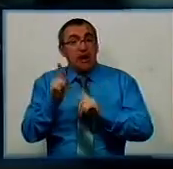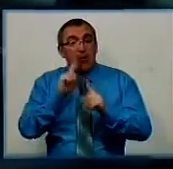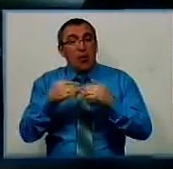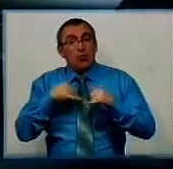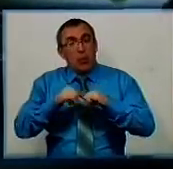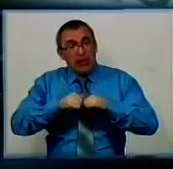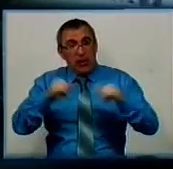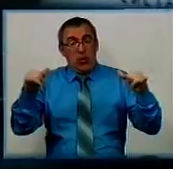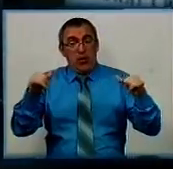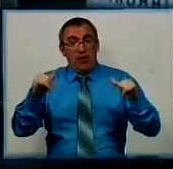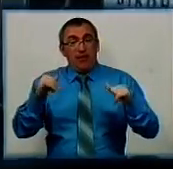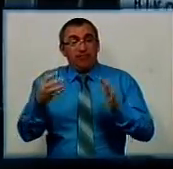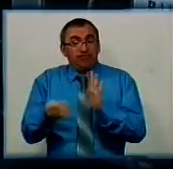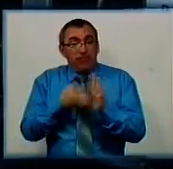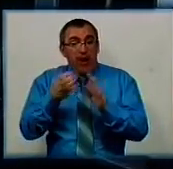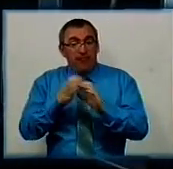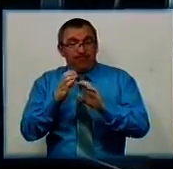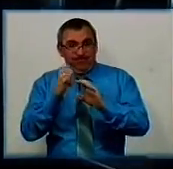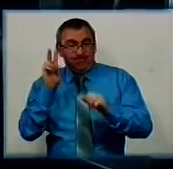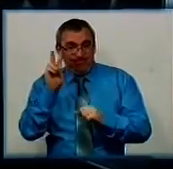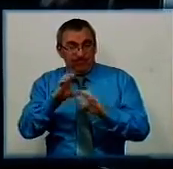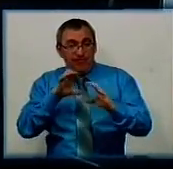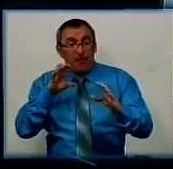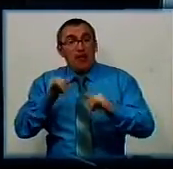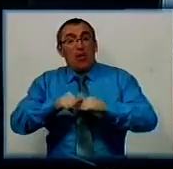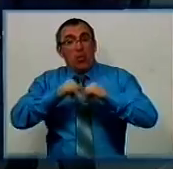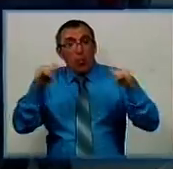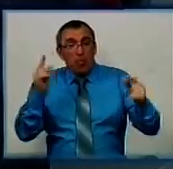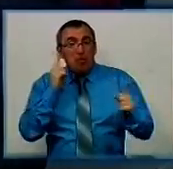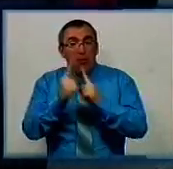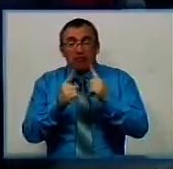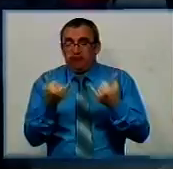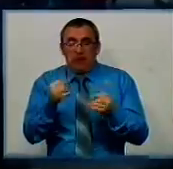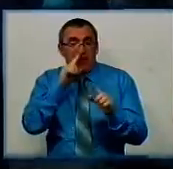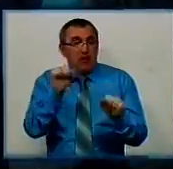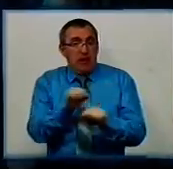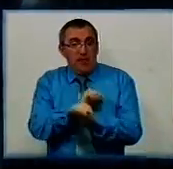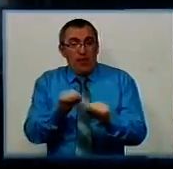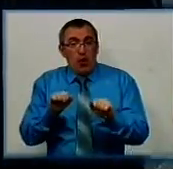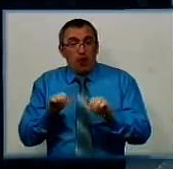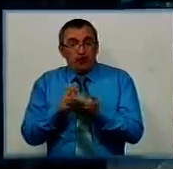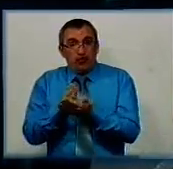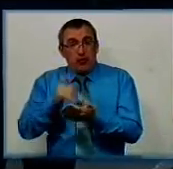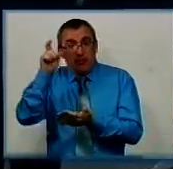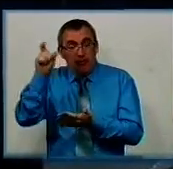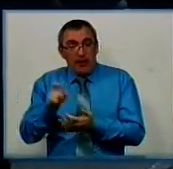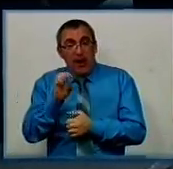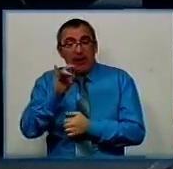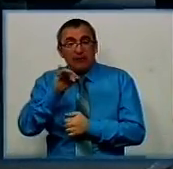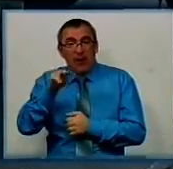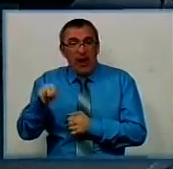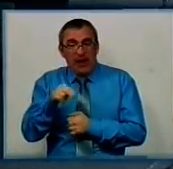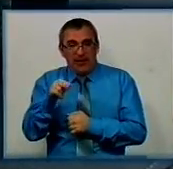розвивати, однак через брак техніки збільшити кількість маршрутів наразі неможливо. За словами чиновника підприємства, Єлисаветградська